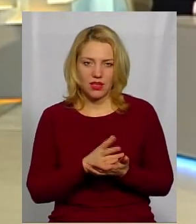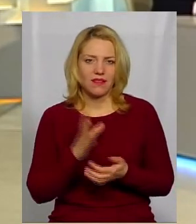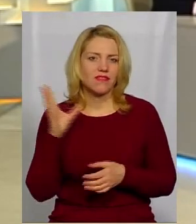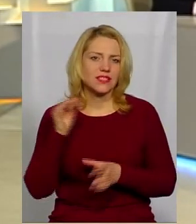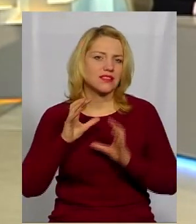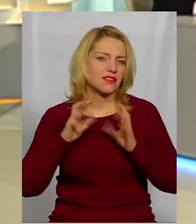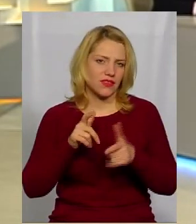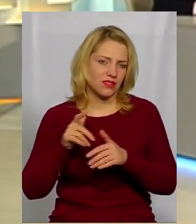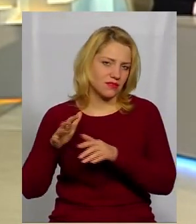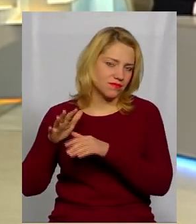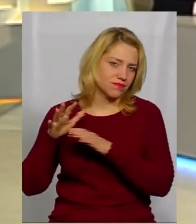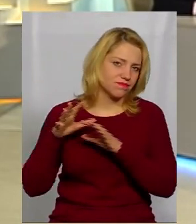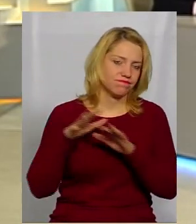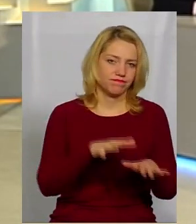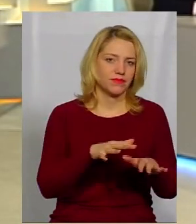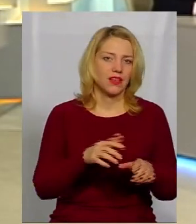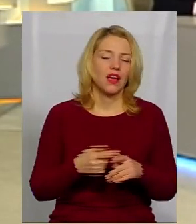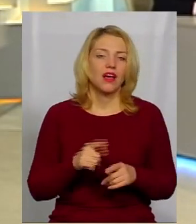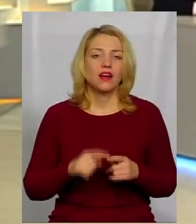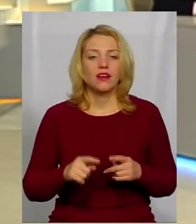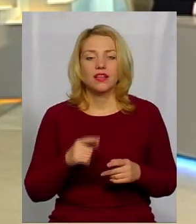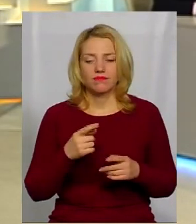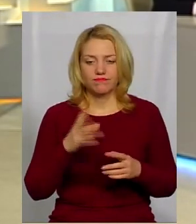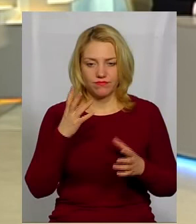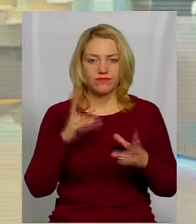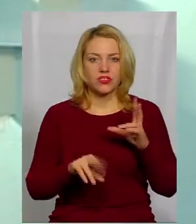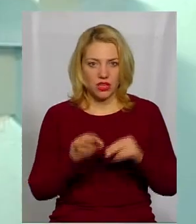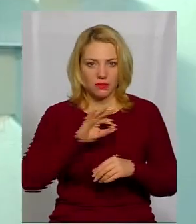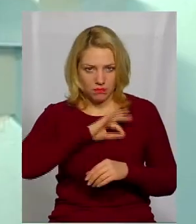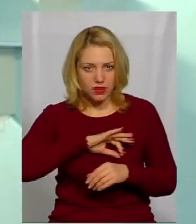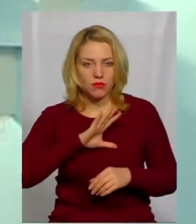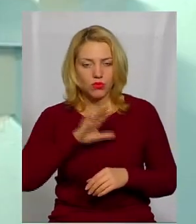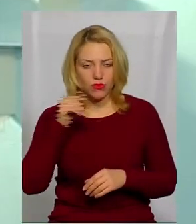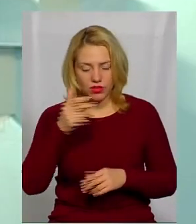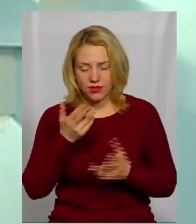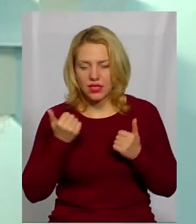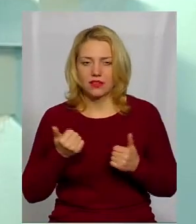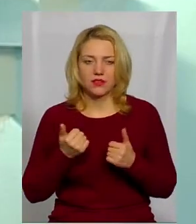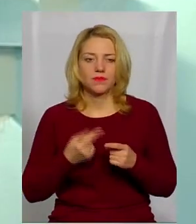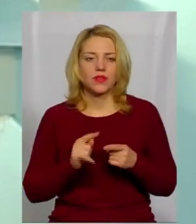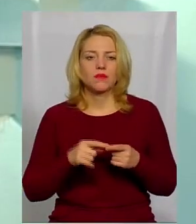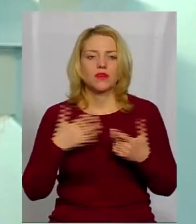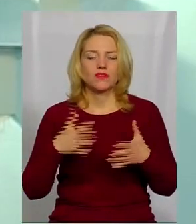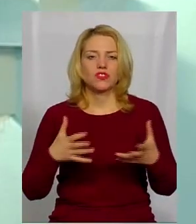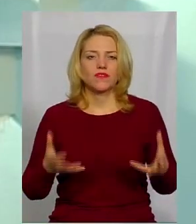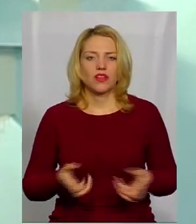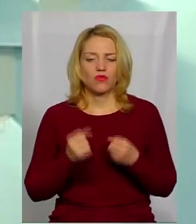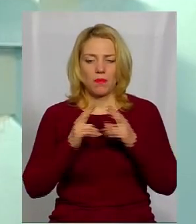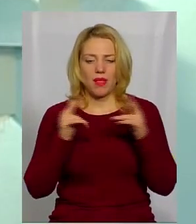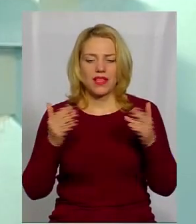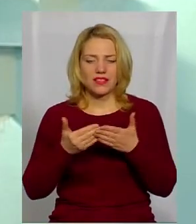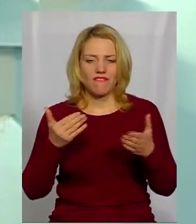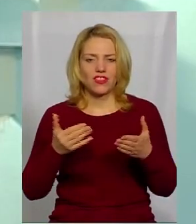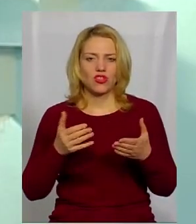Ну, плідний був рік, як вважаєте? плідний, і мало того, що ми вже врятували палац від